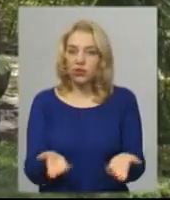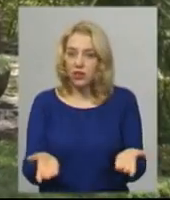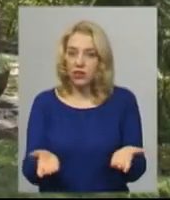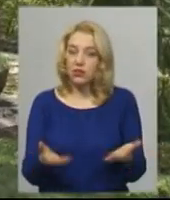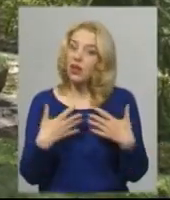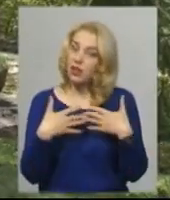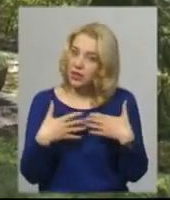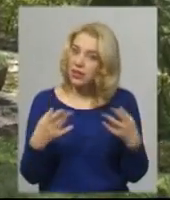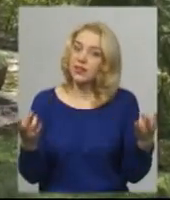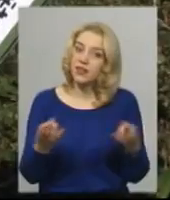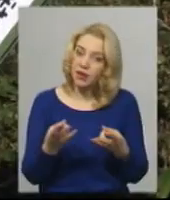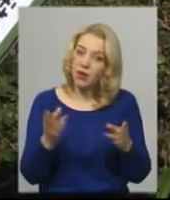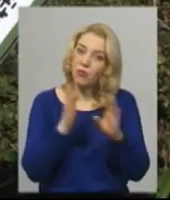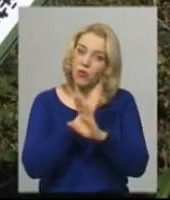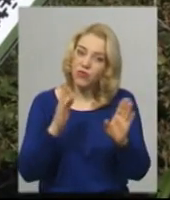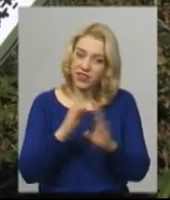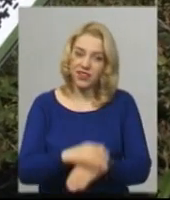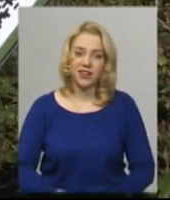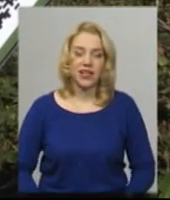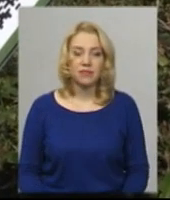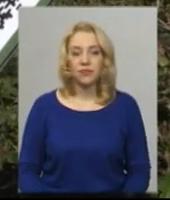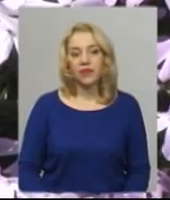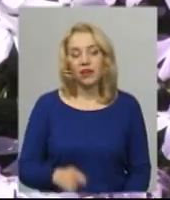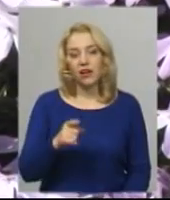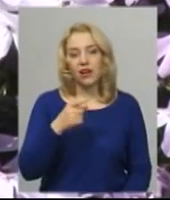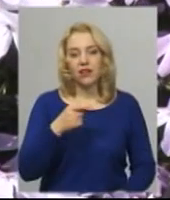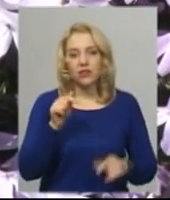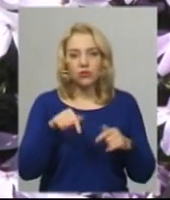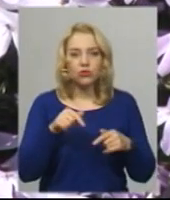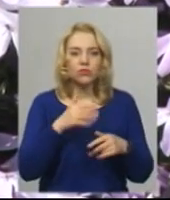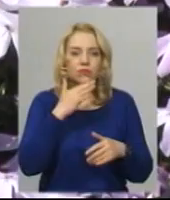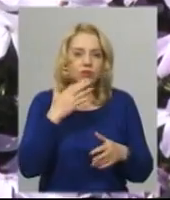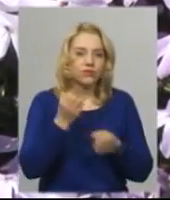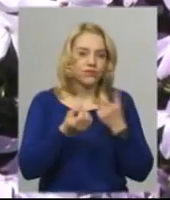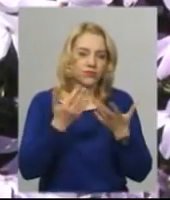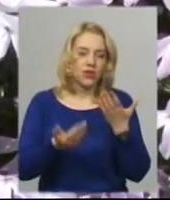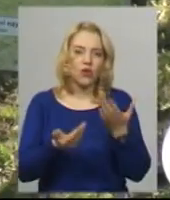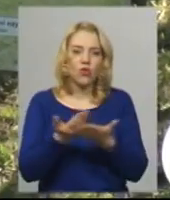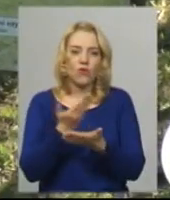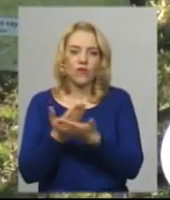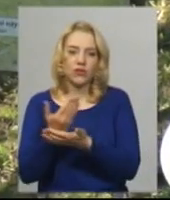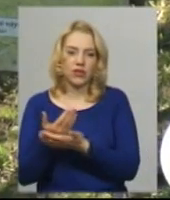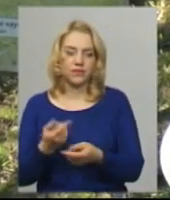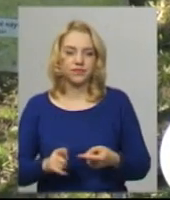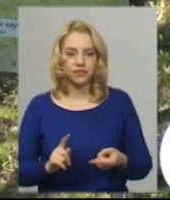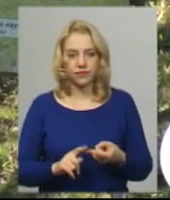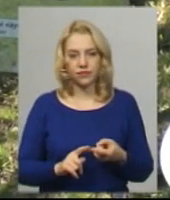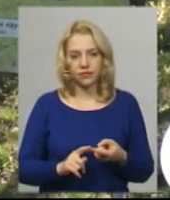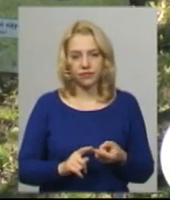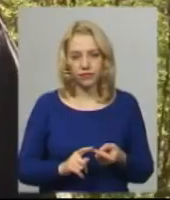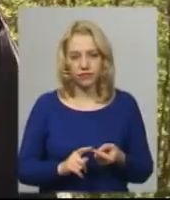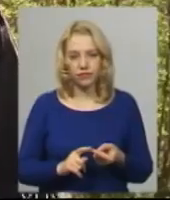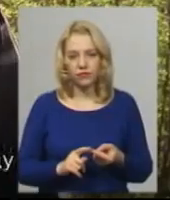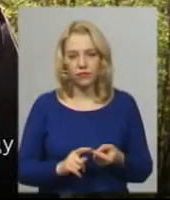Дихати треба повітрям. У ботанічному саду є розсеріна різних культур і є ділянки, яким притаманне деякий символізм, каже Людмила